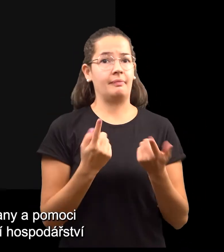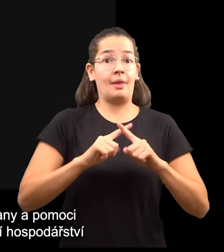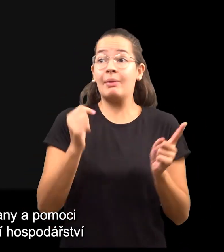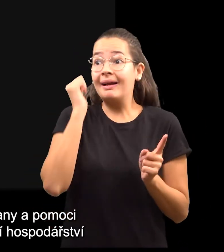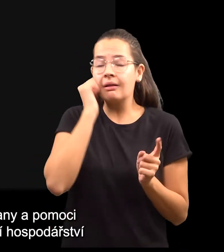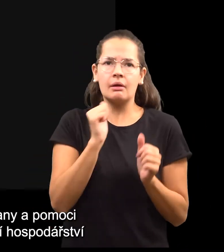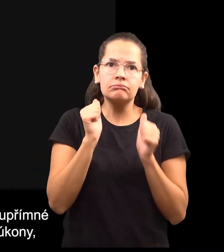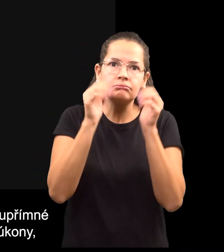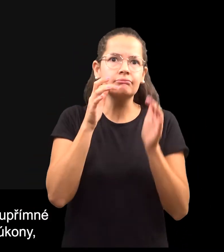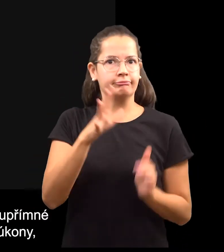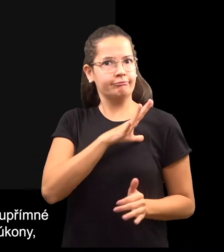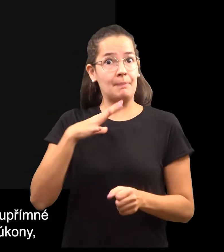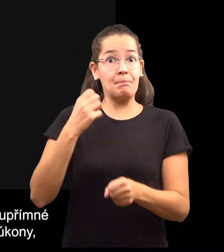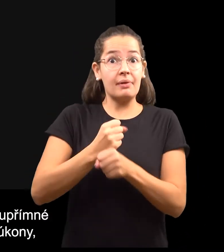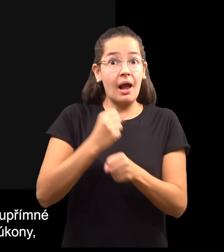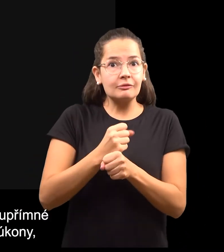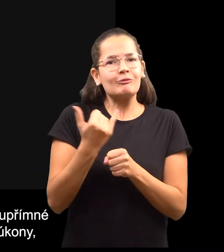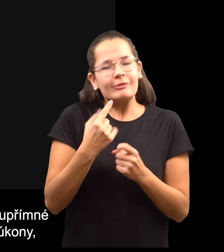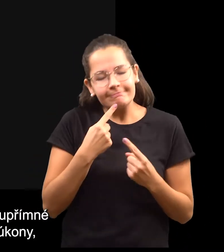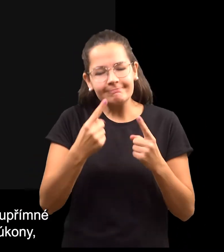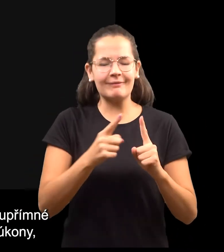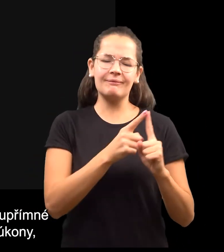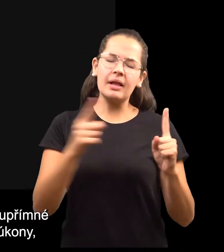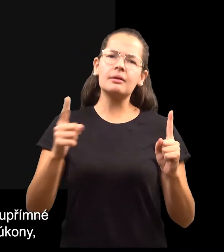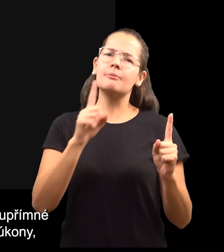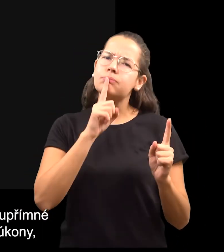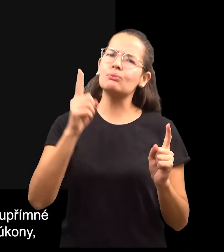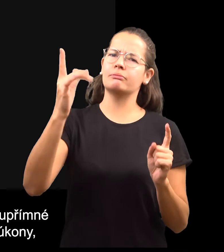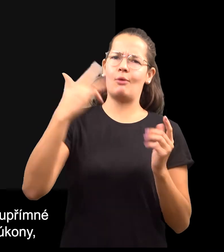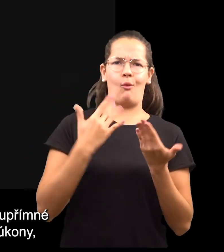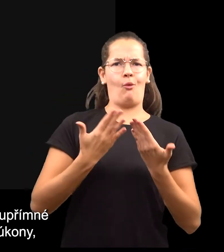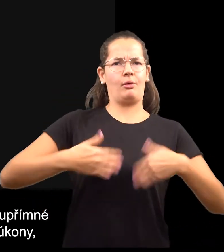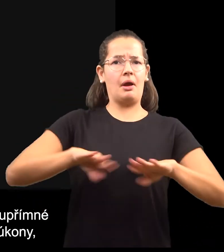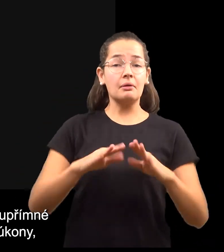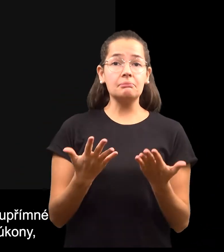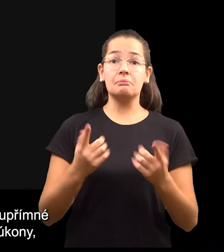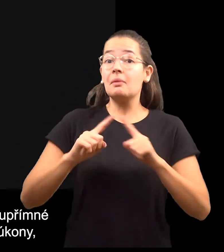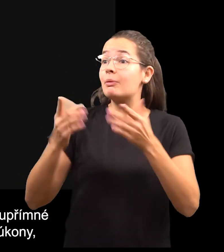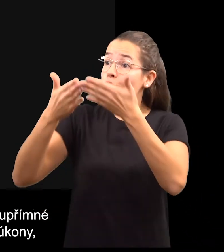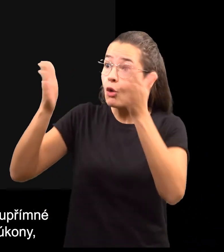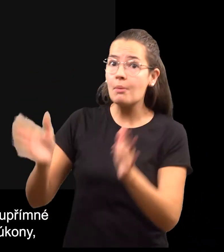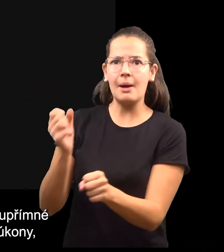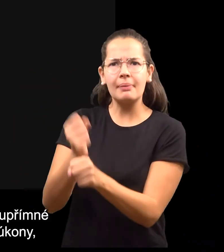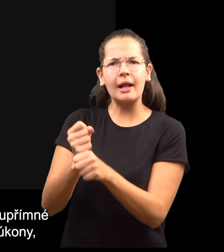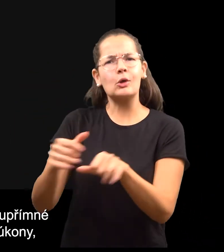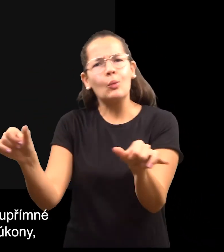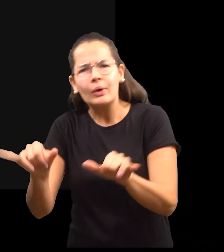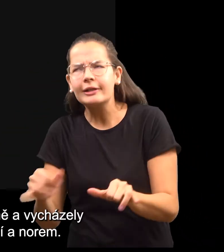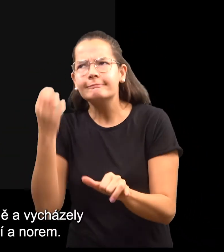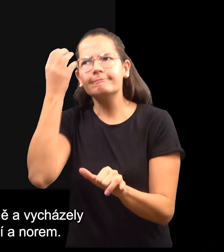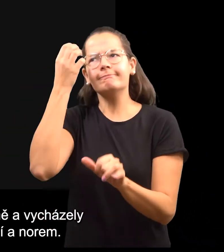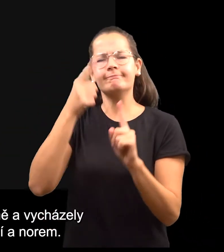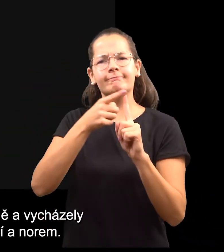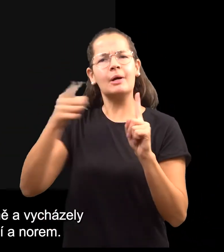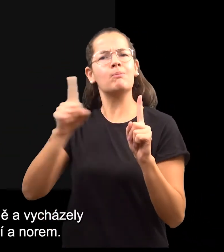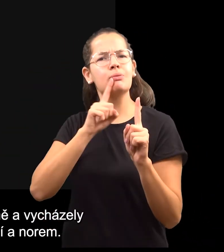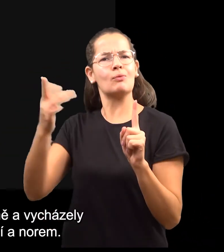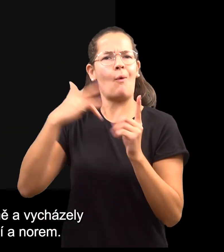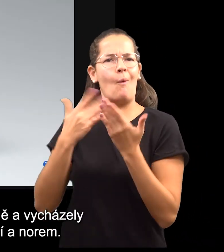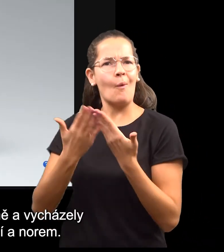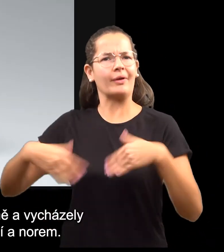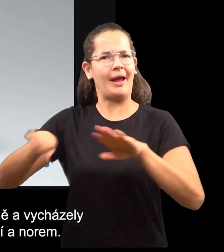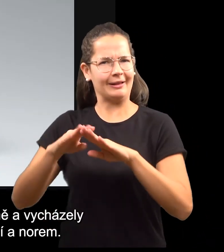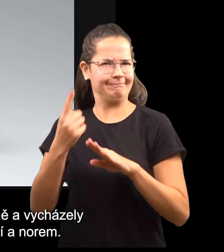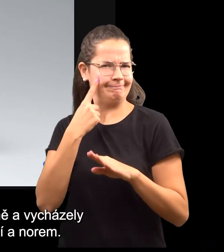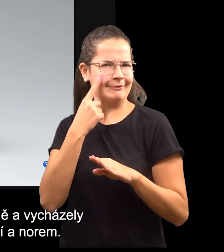prací v hospodářství i v domácnosti. Projevy upřímné víry se často mísily z úkony, které byly prováděny